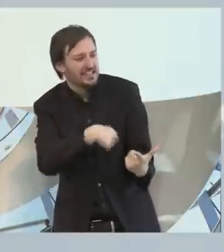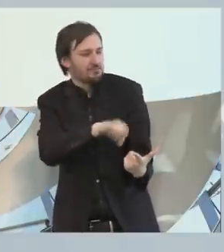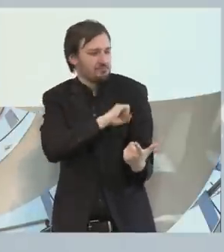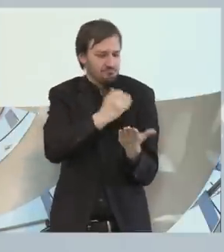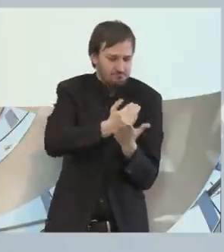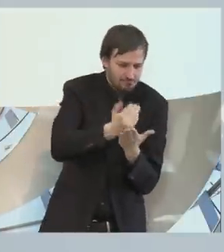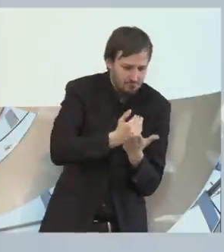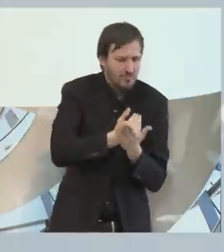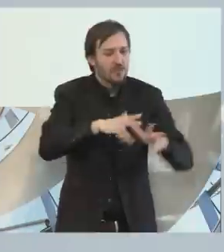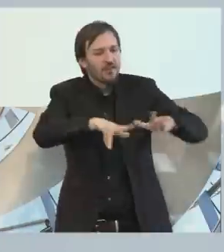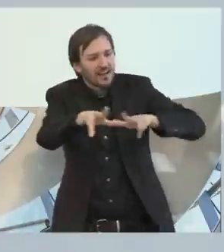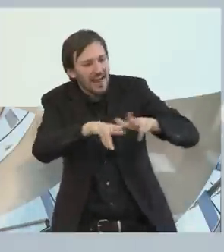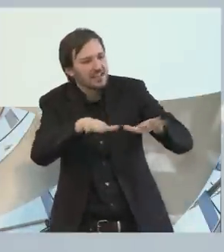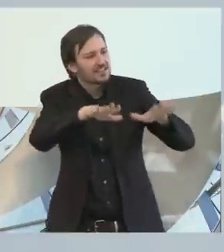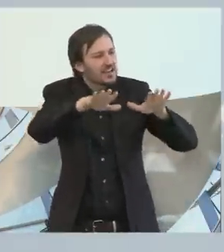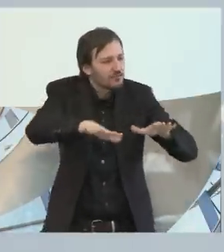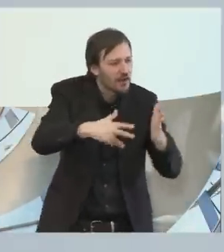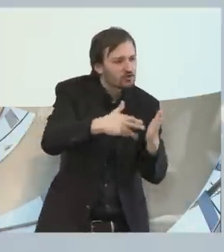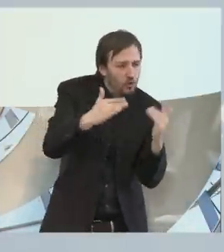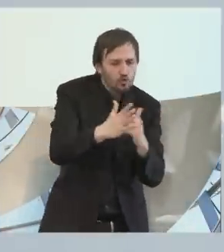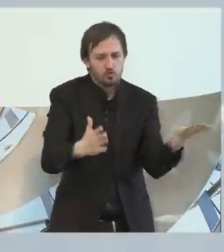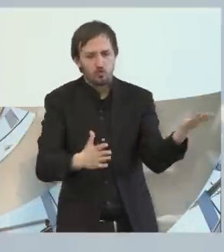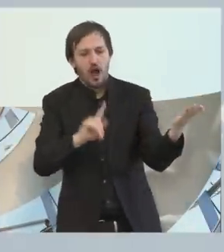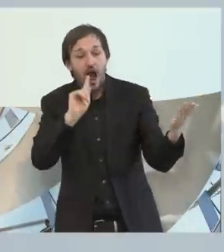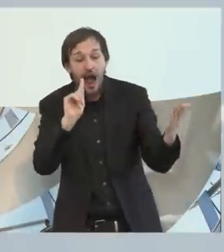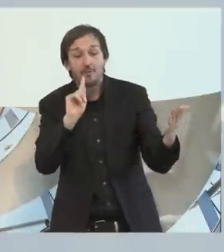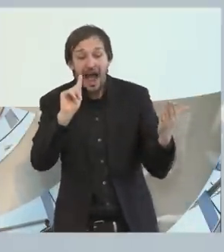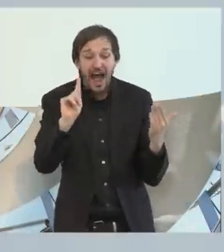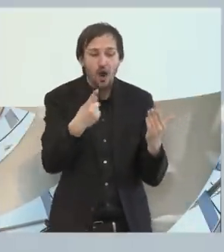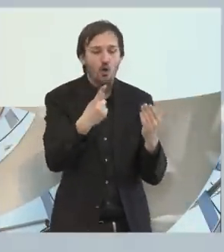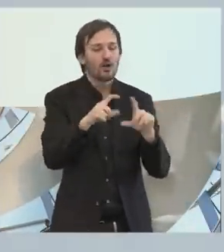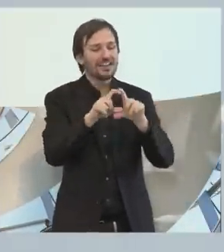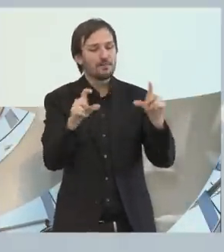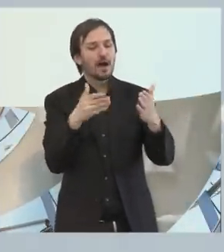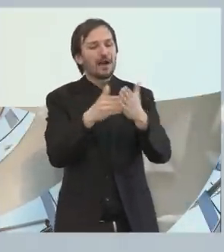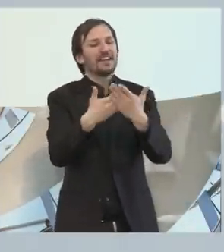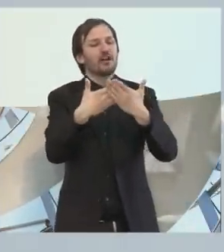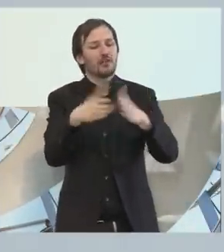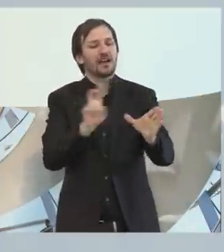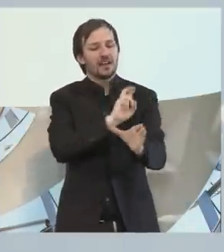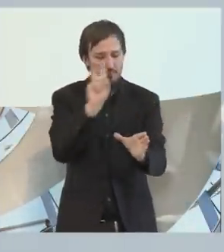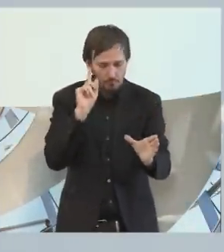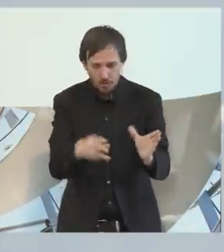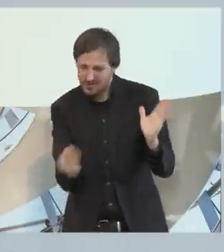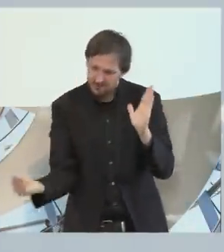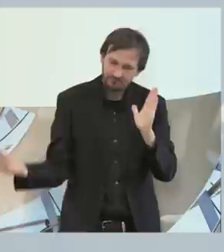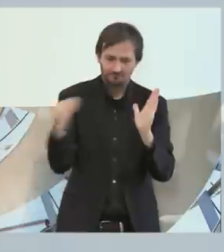Verkehrsinfrastruktur eben auch das Kriterium Barrierefreiheit mit aufnehmen würde. Das wäre ein schwerer Brocken, um dann